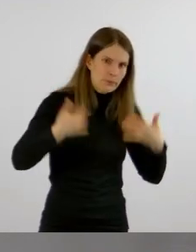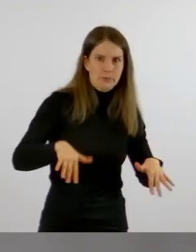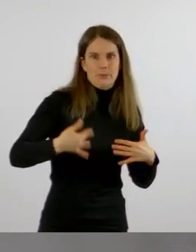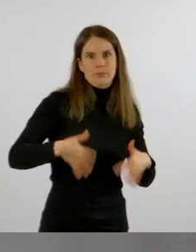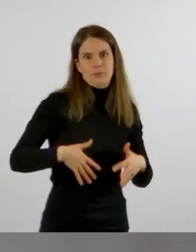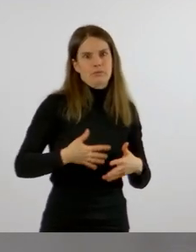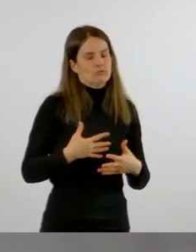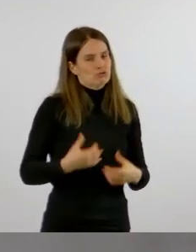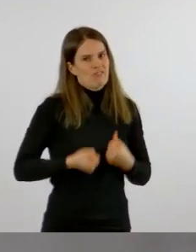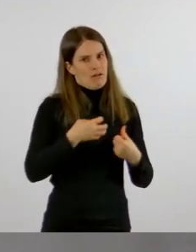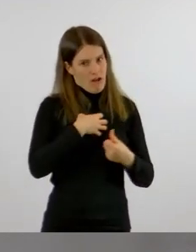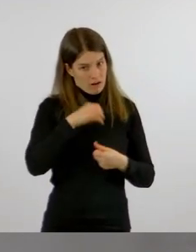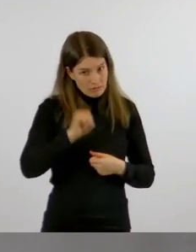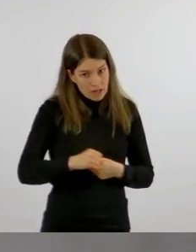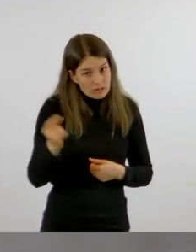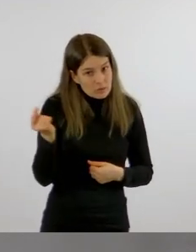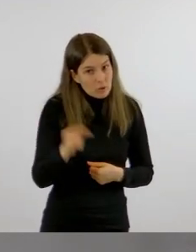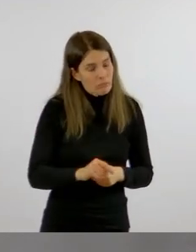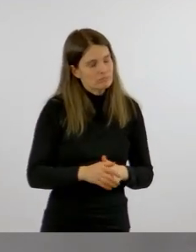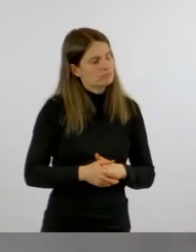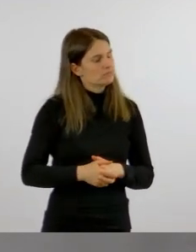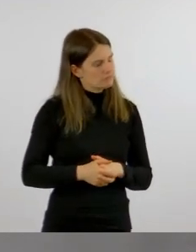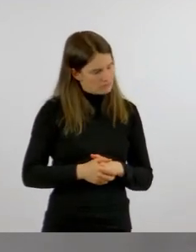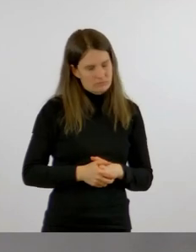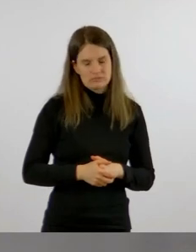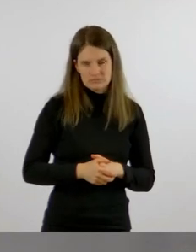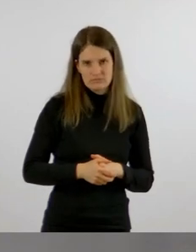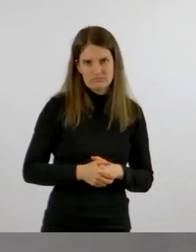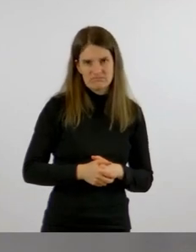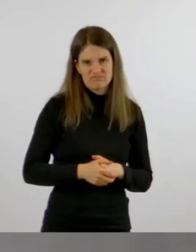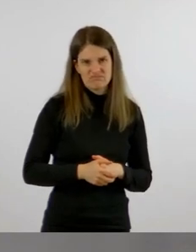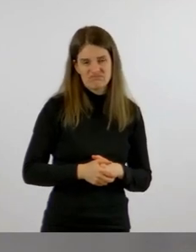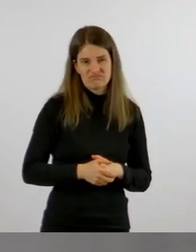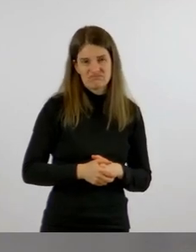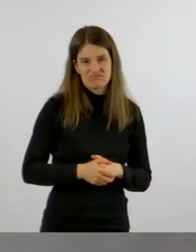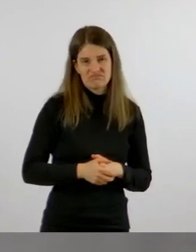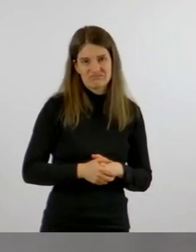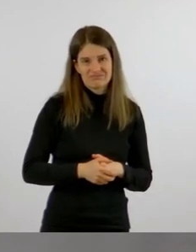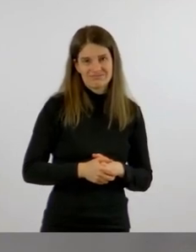Risiko eines schweren Erkrankungsverlaufes.